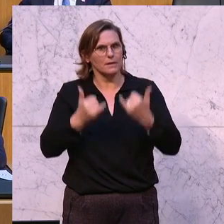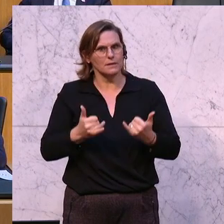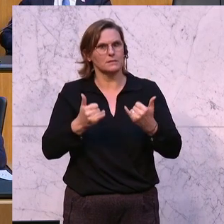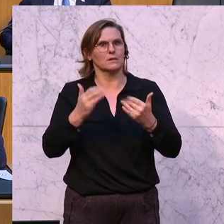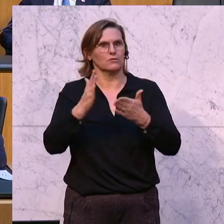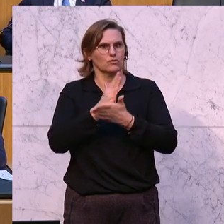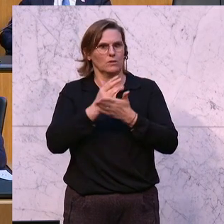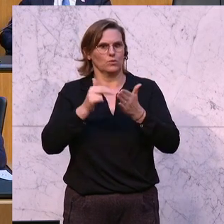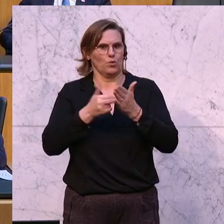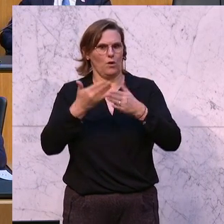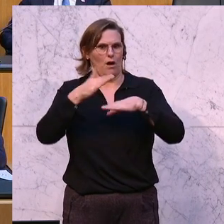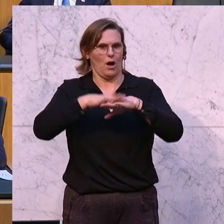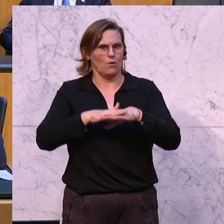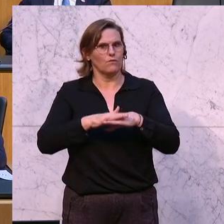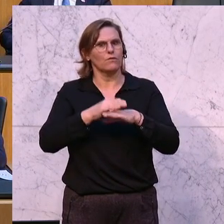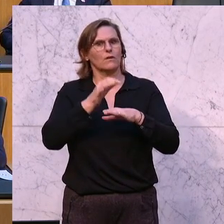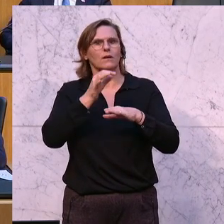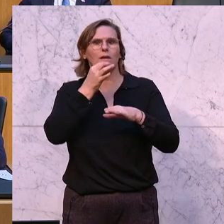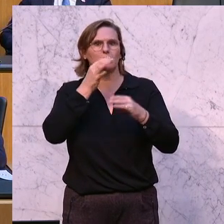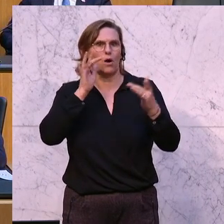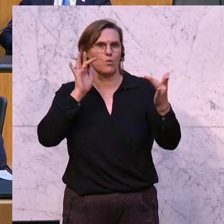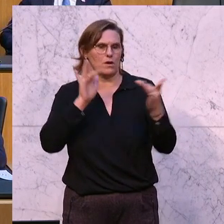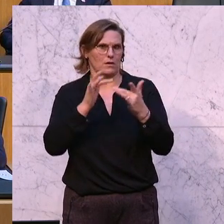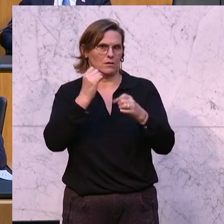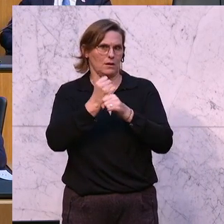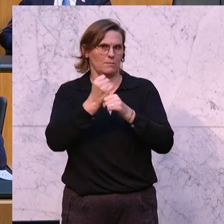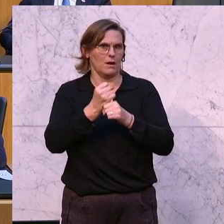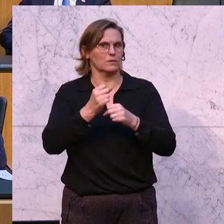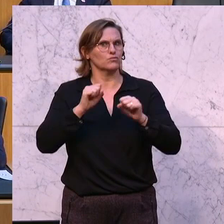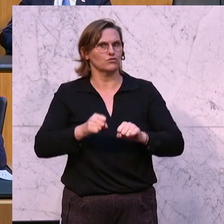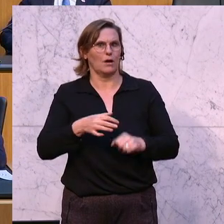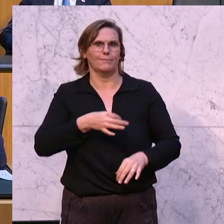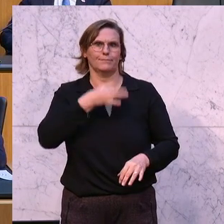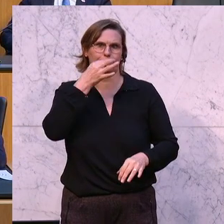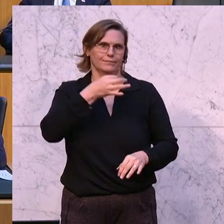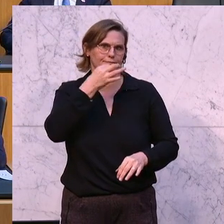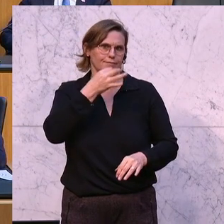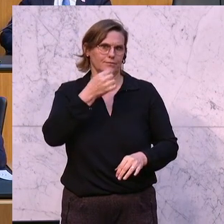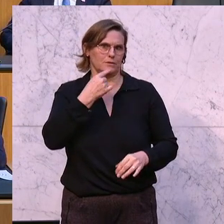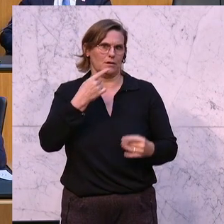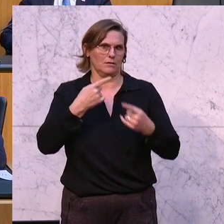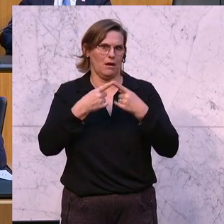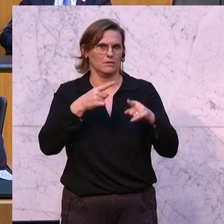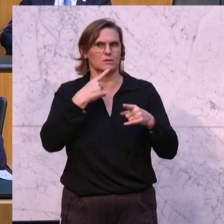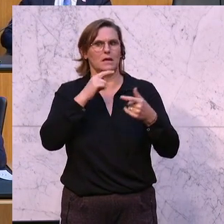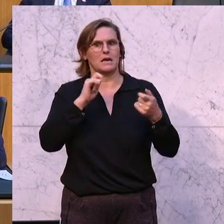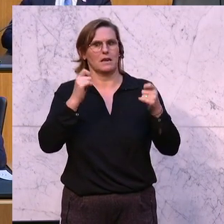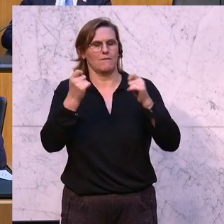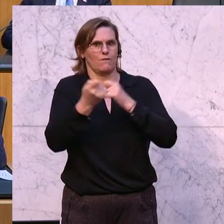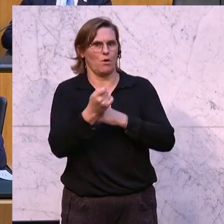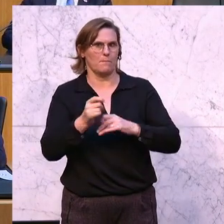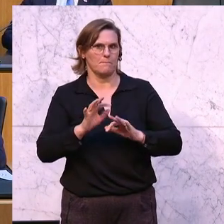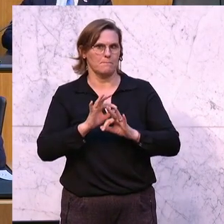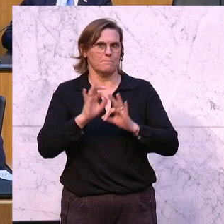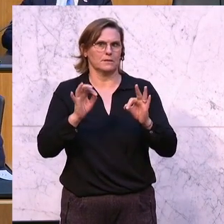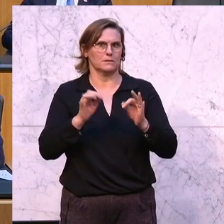verstärken. heißt, Sie erreichen genau das Gegenteil von dem, was Sie permanent proklamieren. Das, was Sie als Reform bezeichnen, ist bestenfalls eine